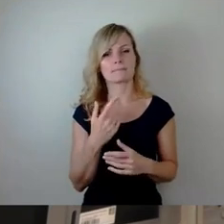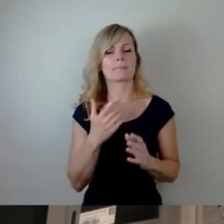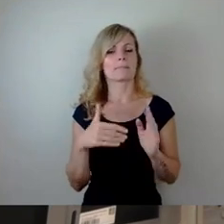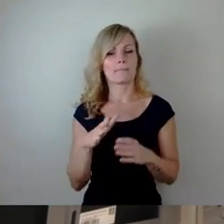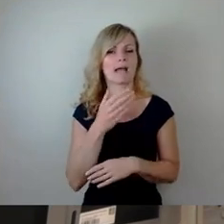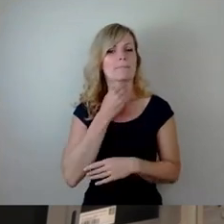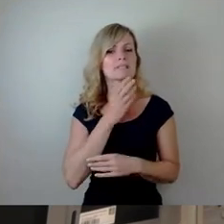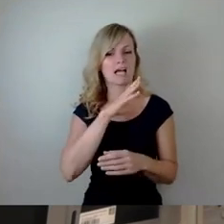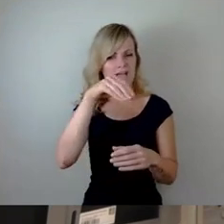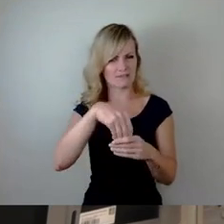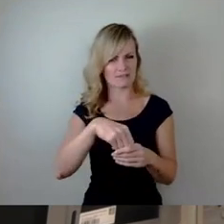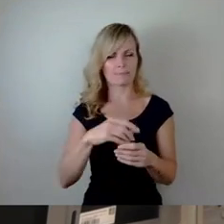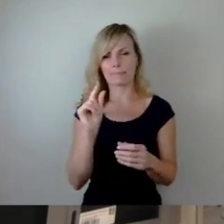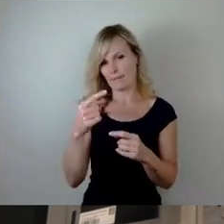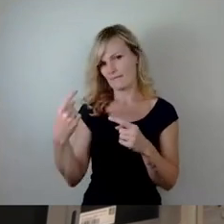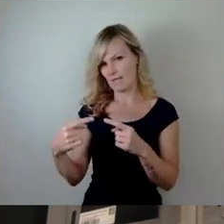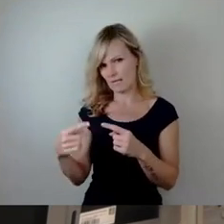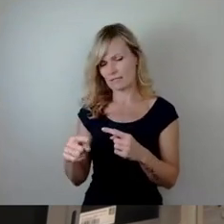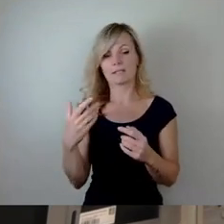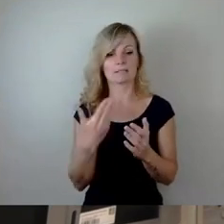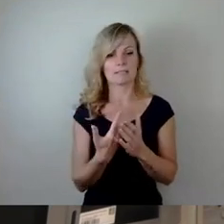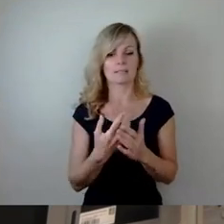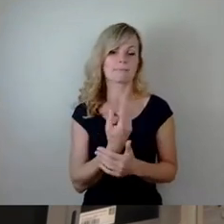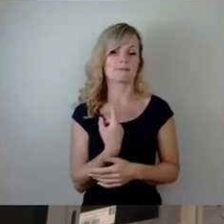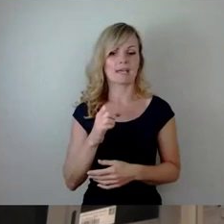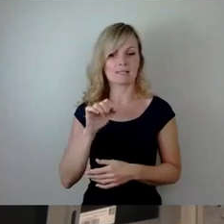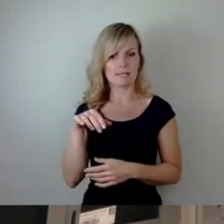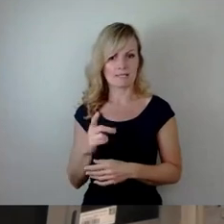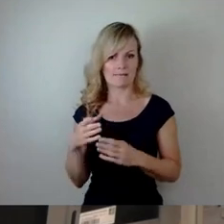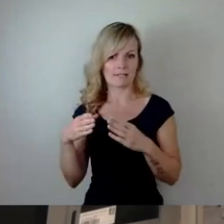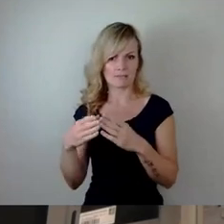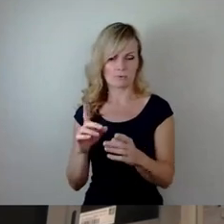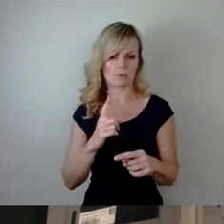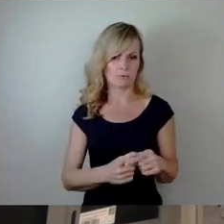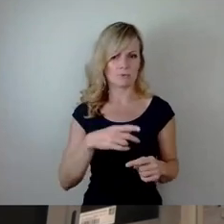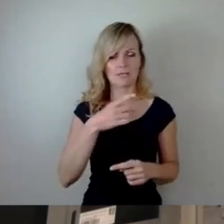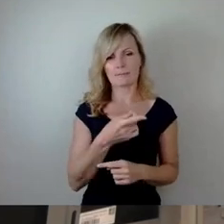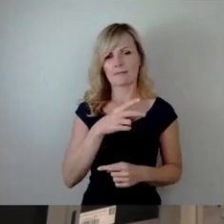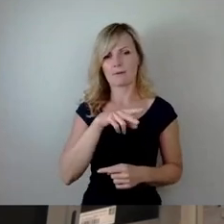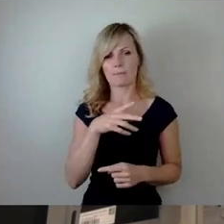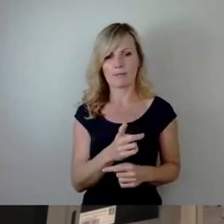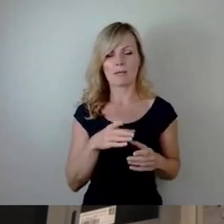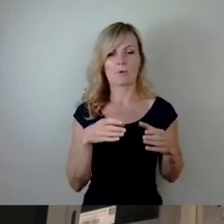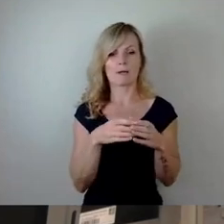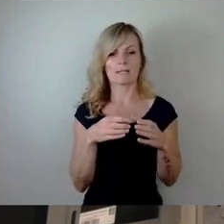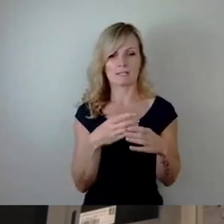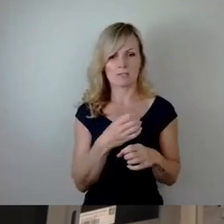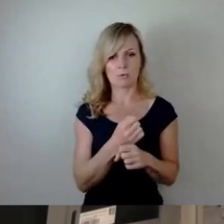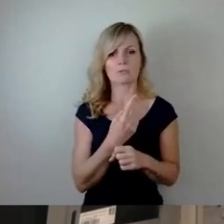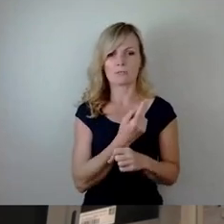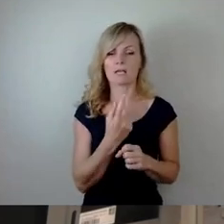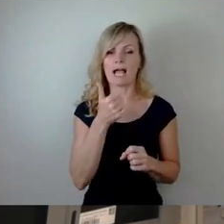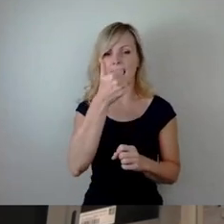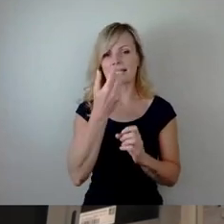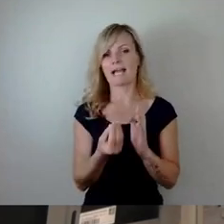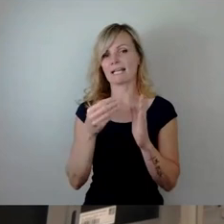etwas, deswegen haben wir, also SPD-Fraktion und PVP-Kooperation, eine Ergänzung gestellt. Es